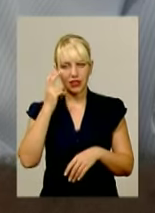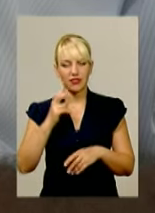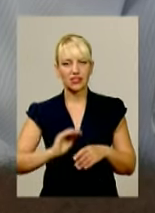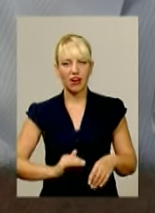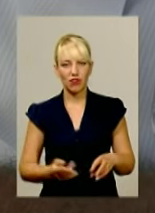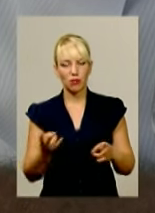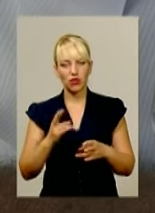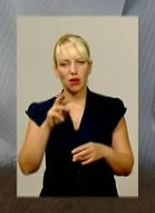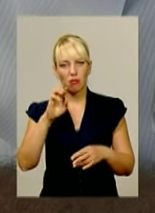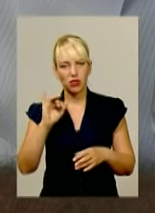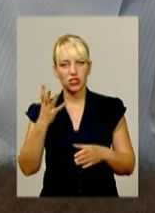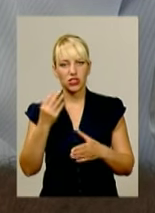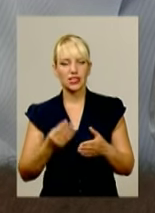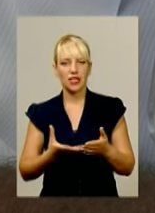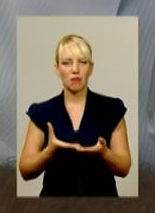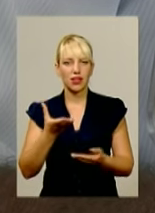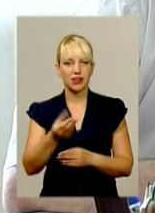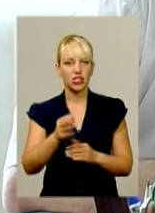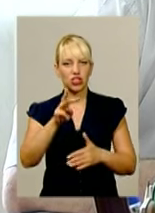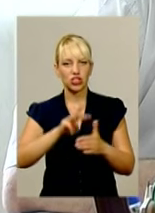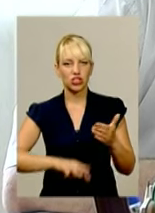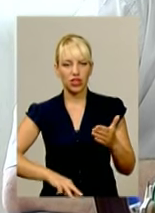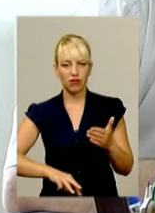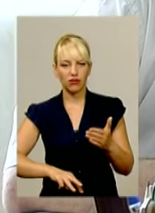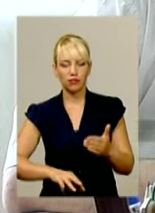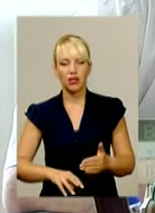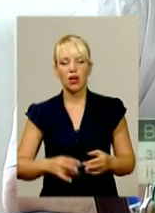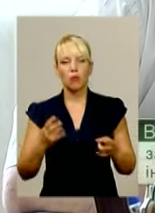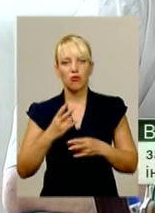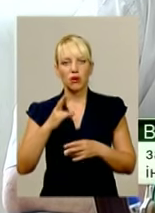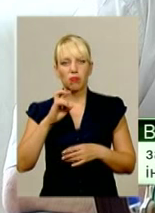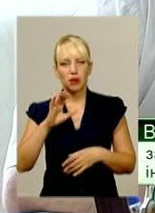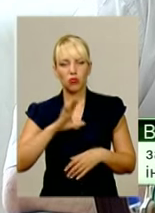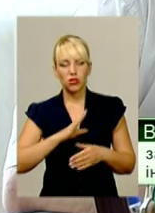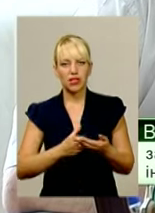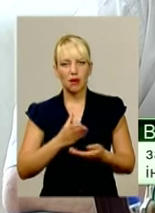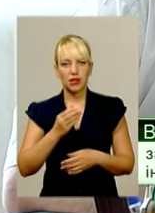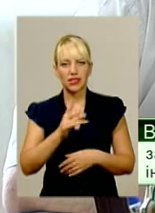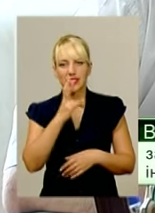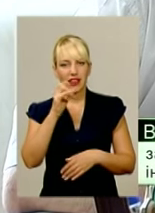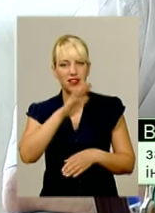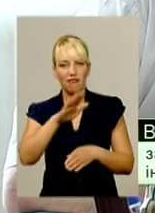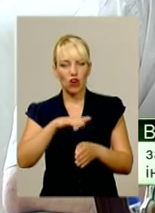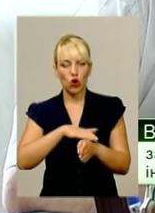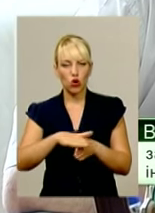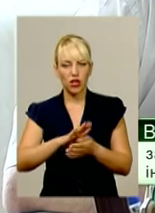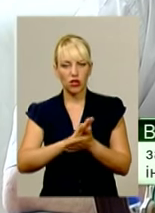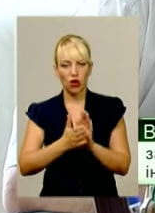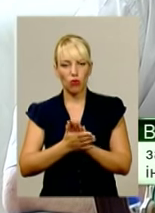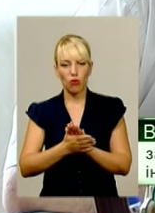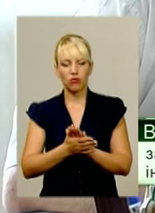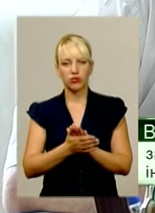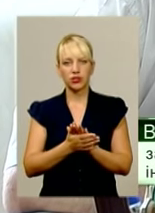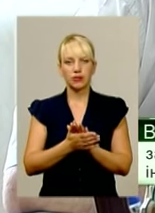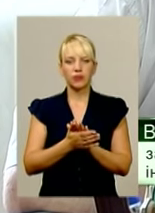сплатити ще штрафні санкції на кругленьку суму. «Юнікобуд мав би заплатити за невиконання умов договору штрафні санкції служби